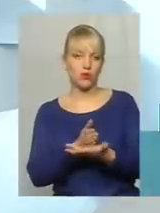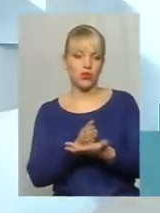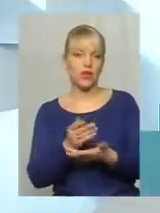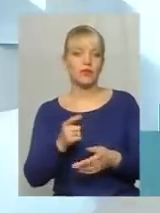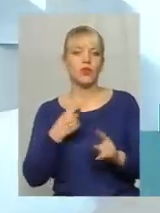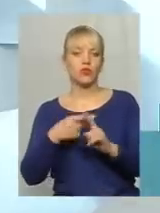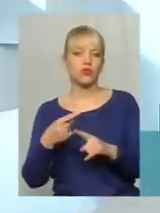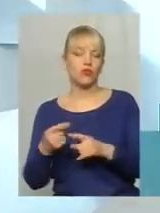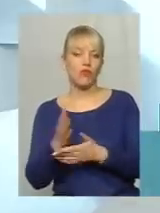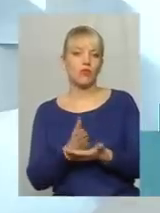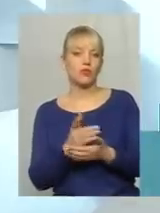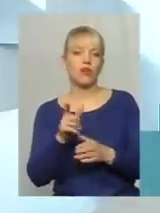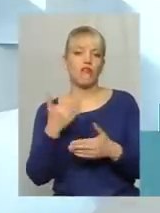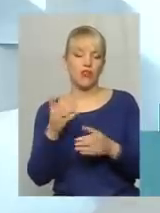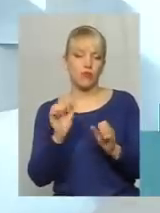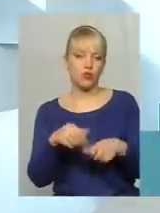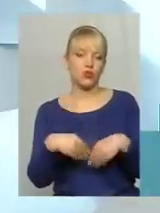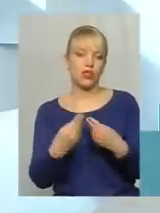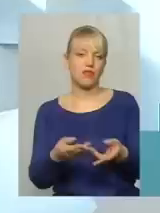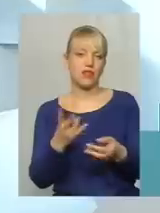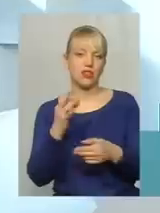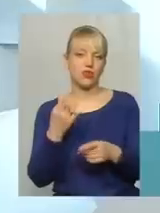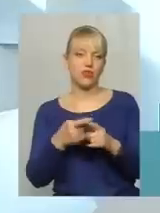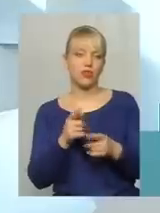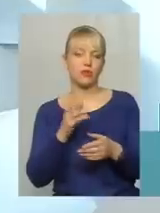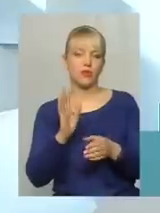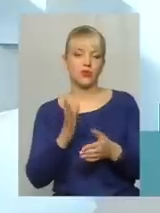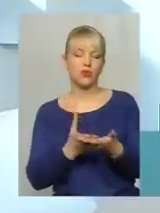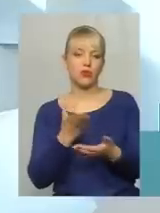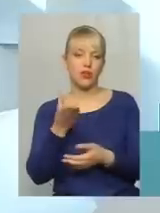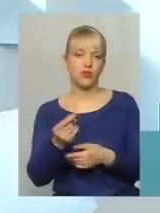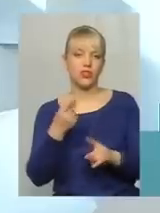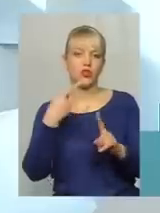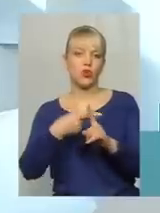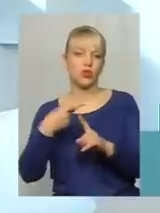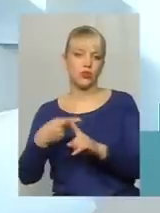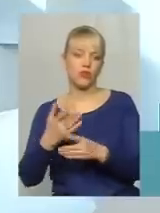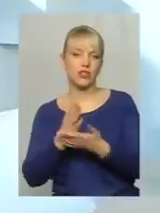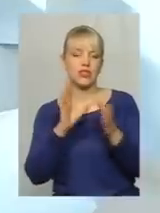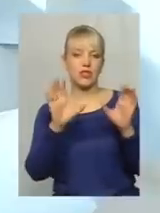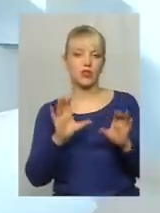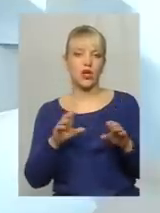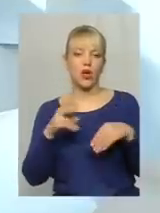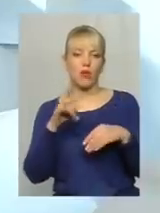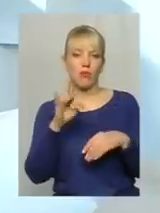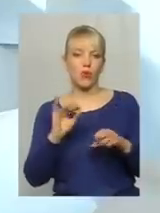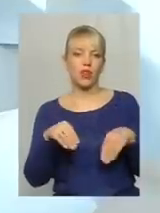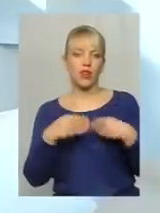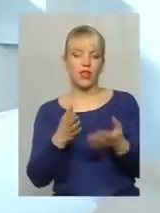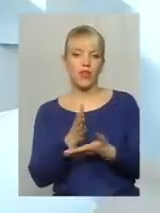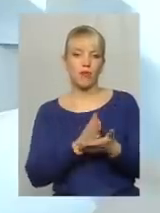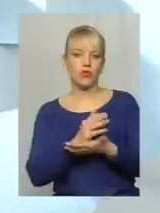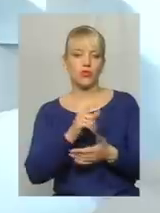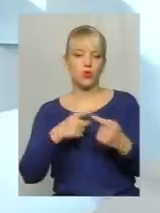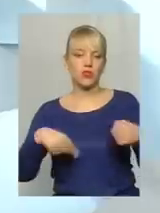Додаткові послуги вони можуть надавати, але додаткові послуги будуть оплачуватись додатково. Є законодавство про надання послуг в сфері